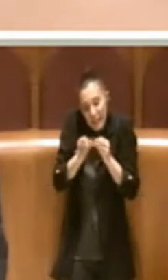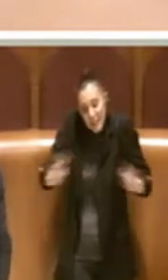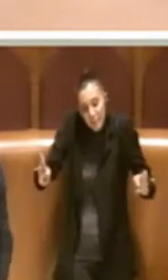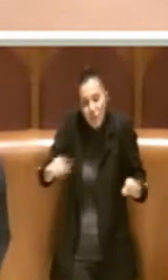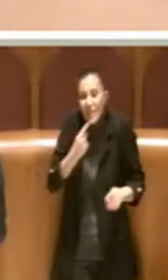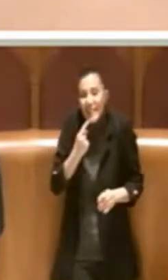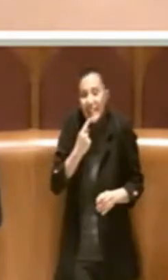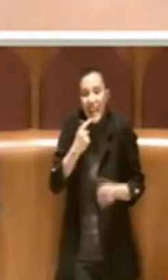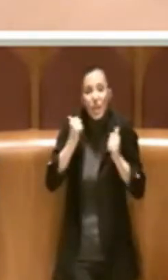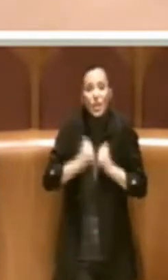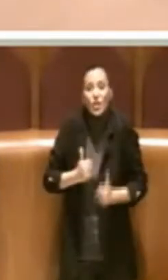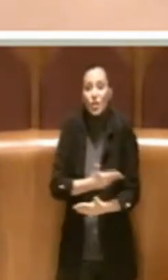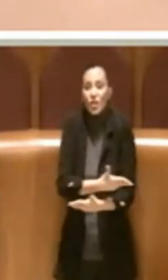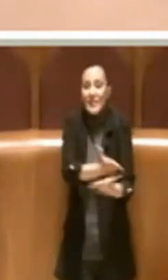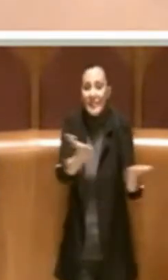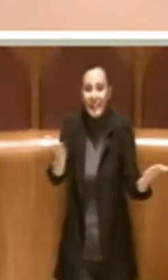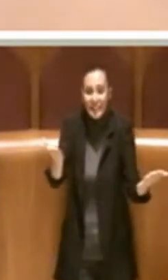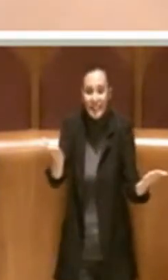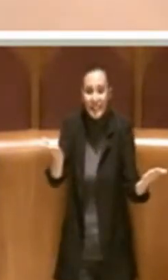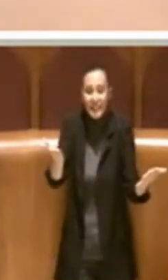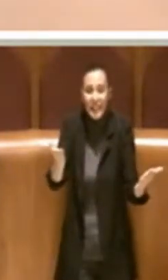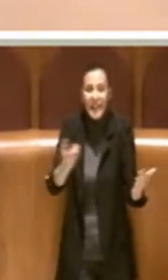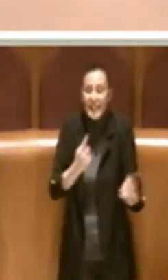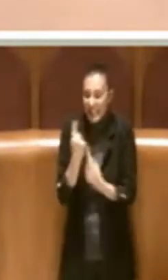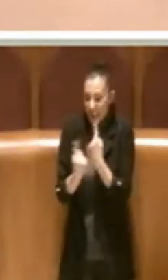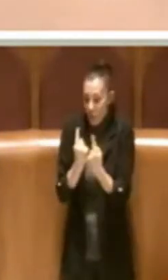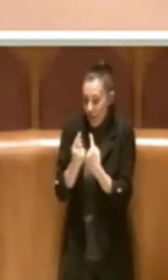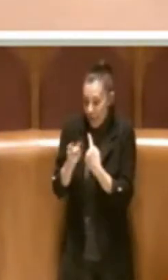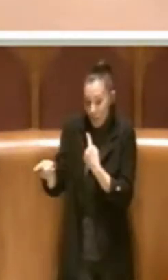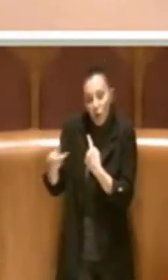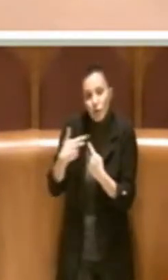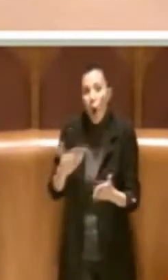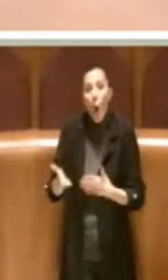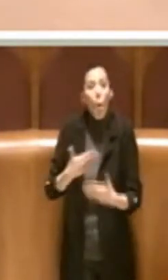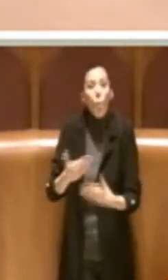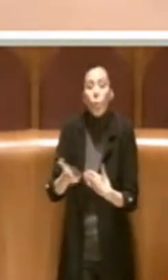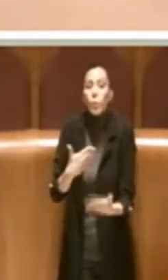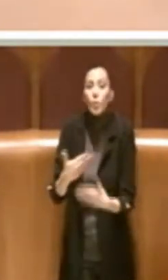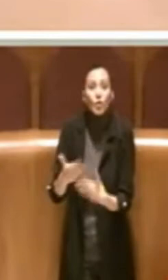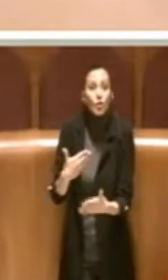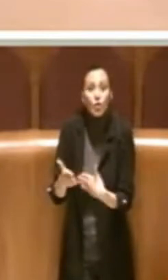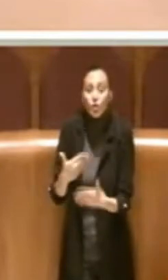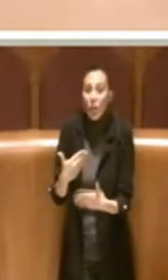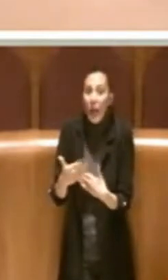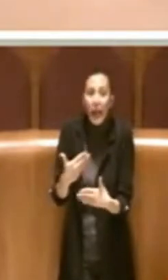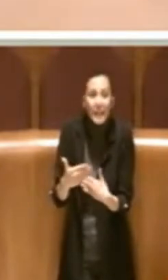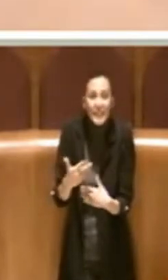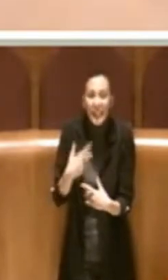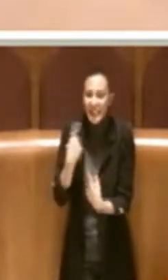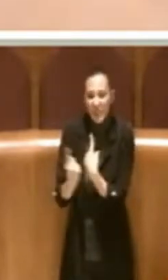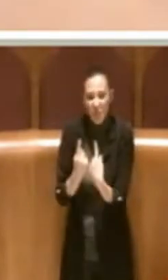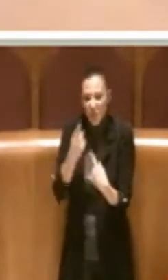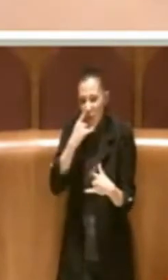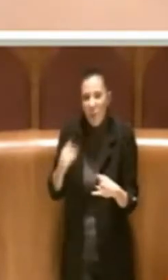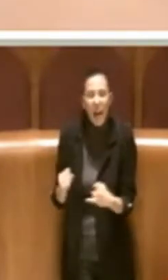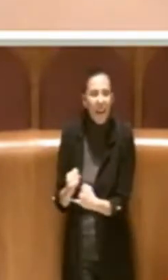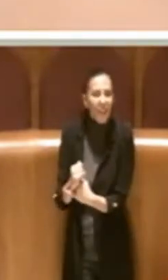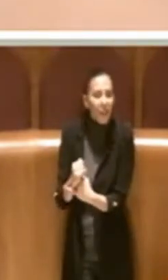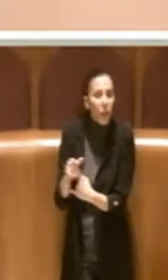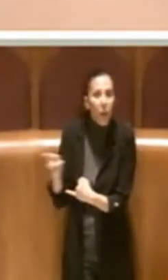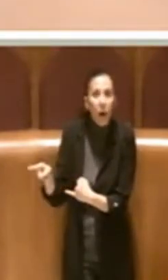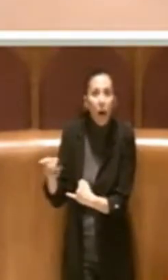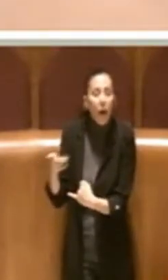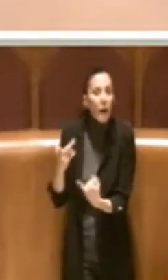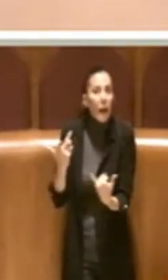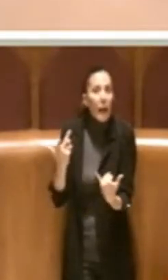cittadinanza. In questo caso specifico c'è un'urgenza, c'è una situazione particolare per